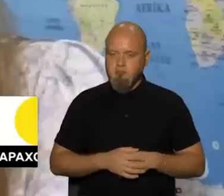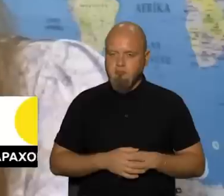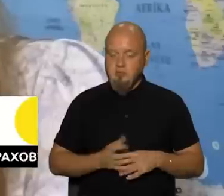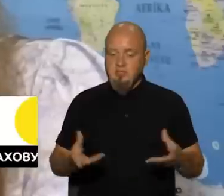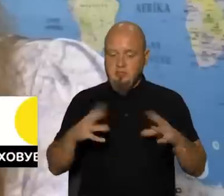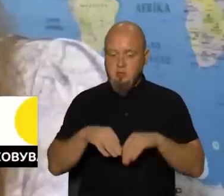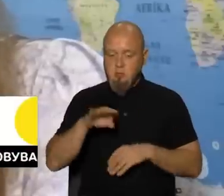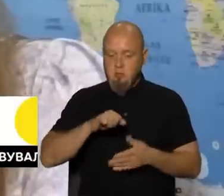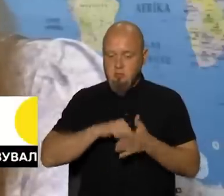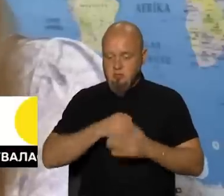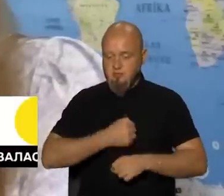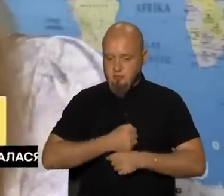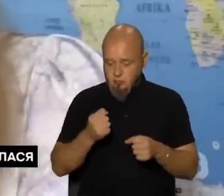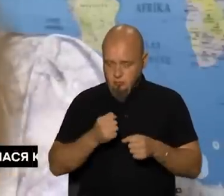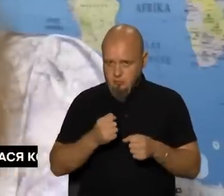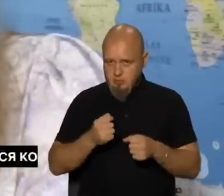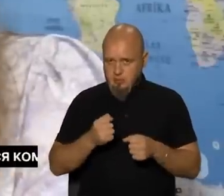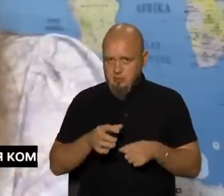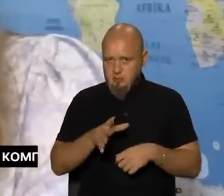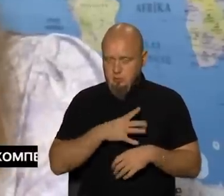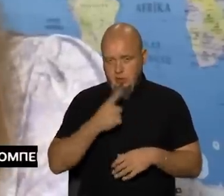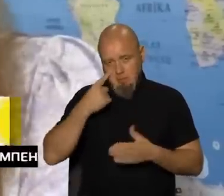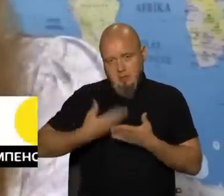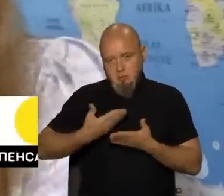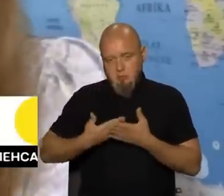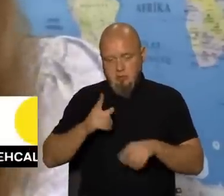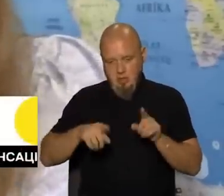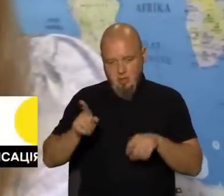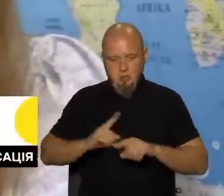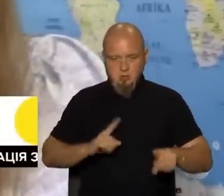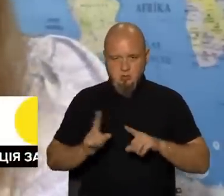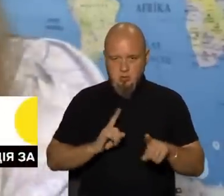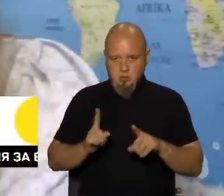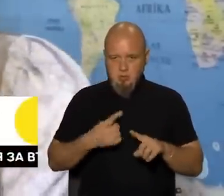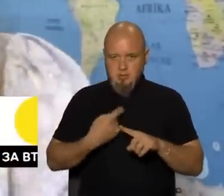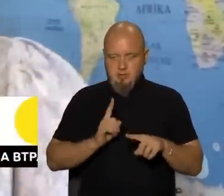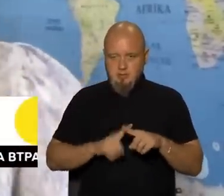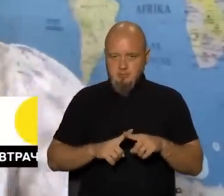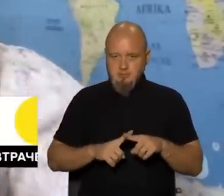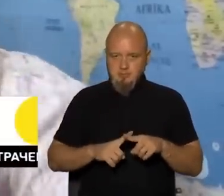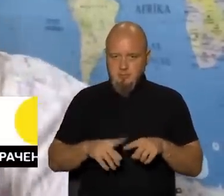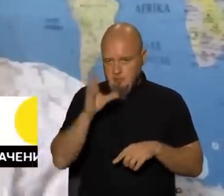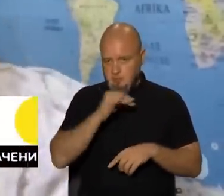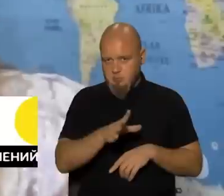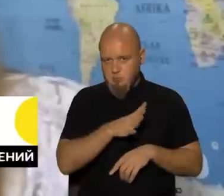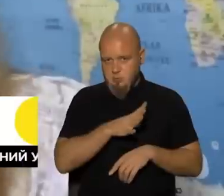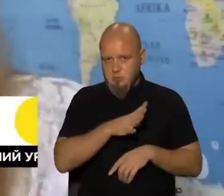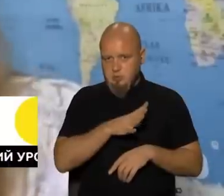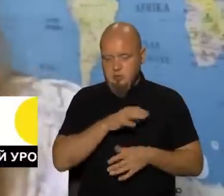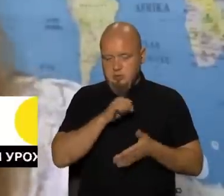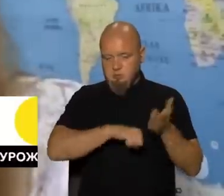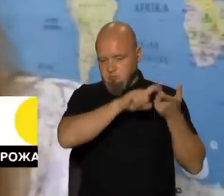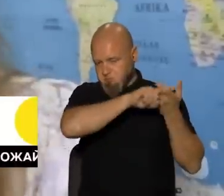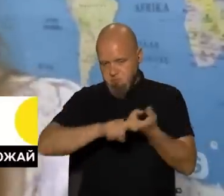Загалом про причини вибуху були припущення деякі, що це могло бути